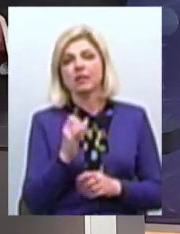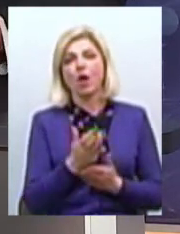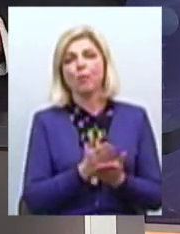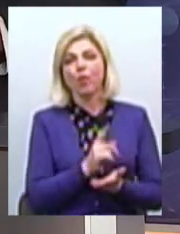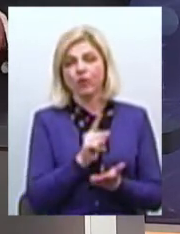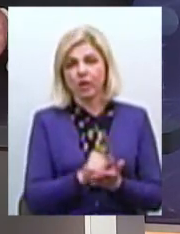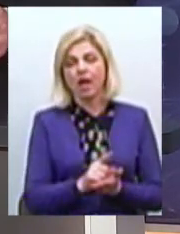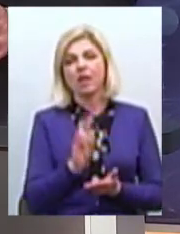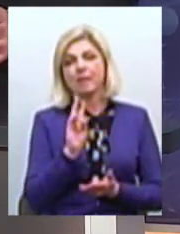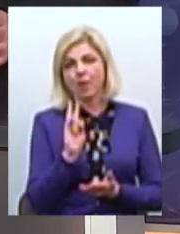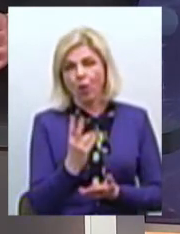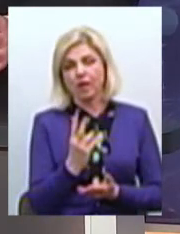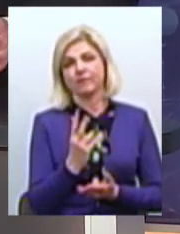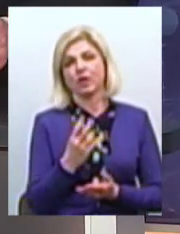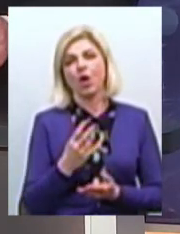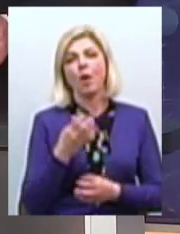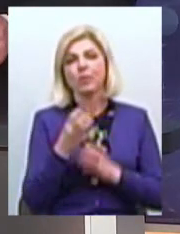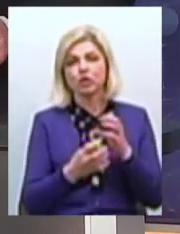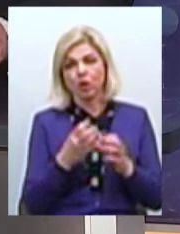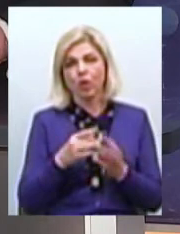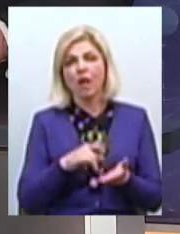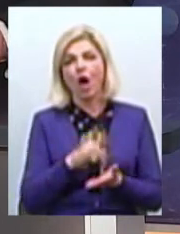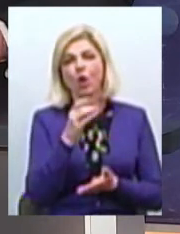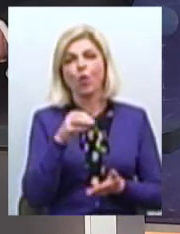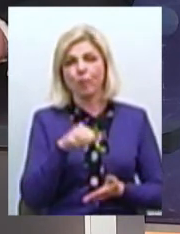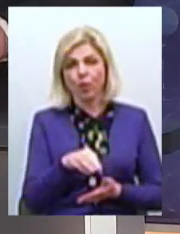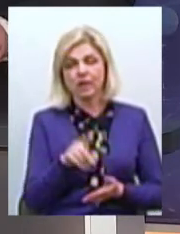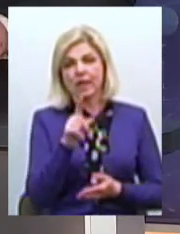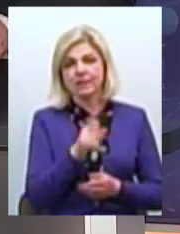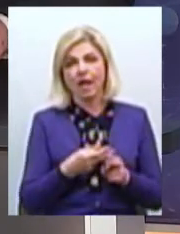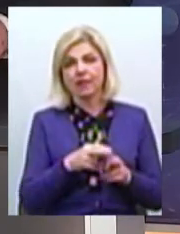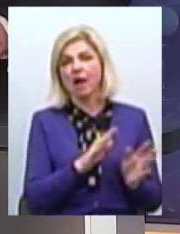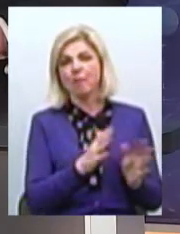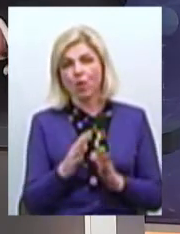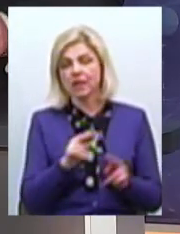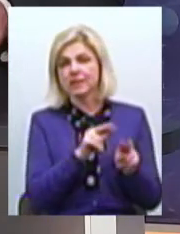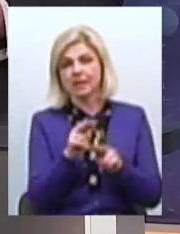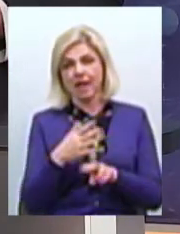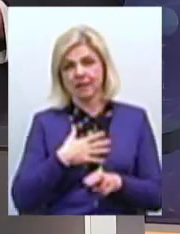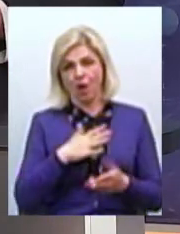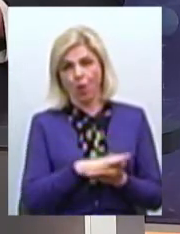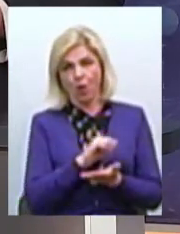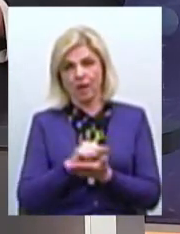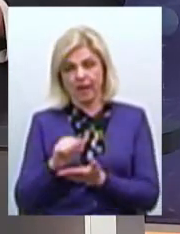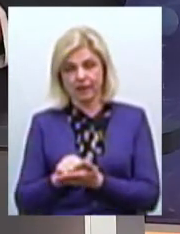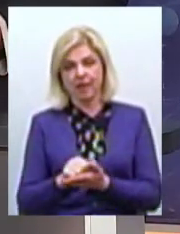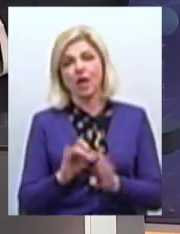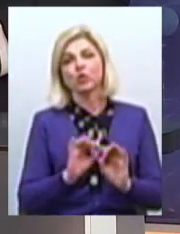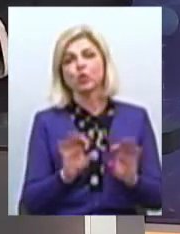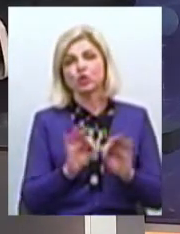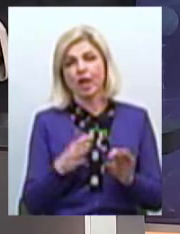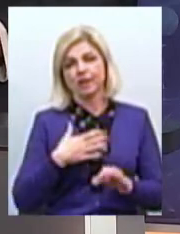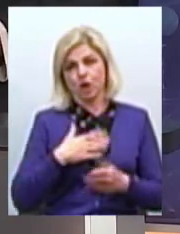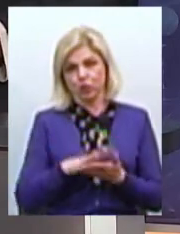Миколаївський міжнародний аеропорт Миколаївської обласної ради За перелігом подій в сесійній залі стежили наші колеги Служби новин, сюжет Світлани Кльосові та